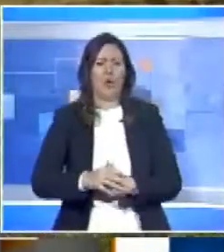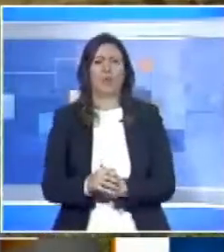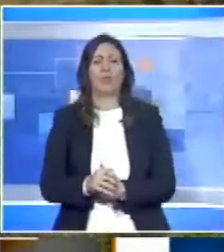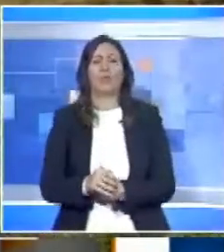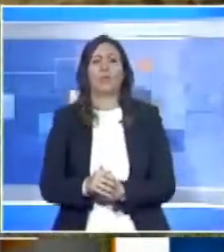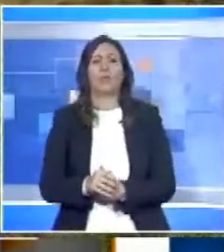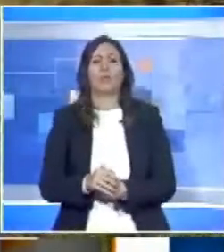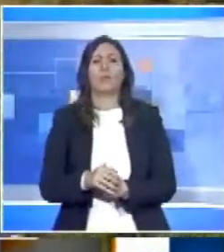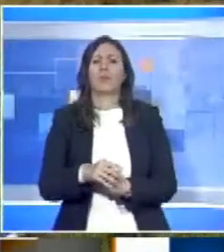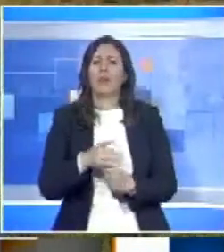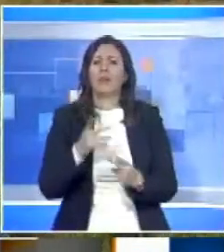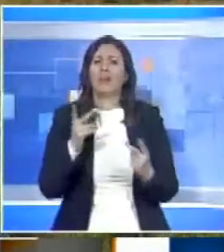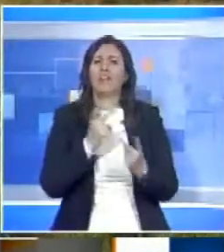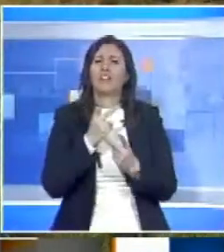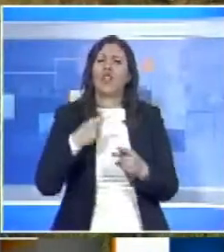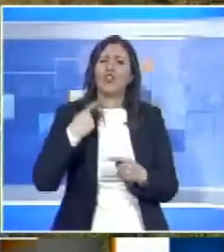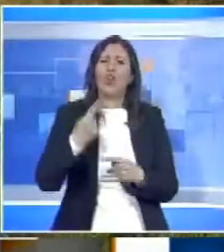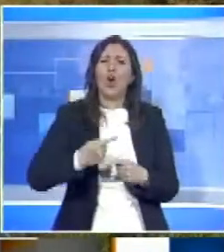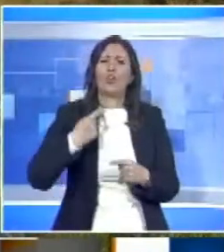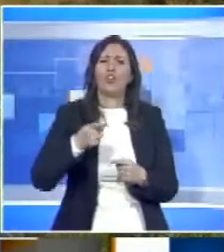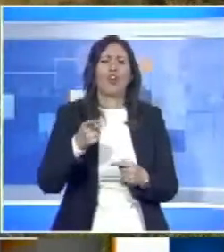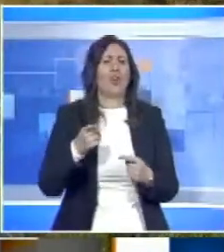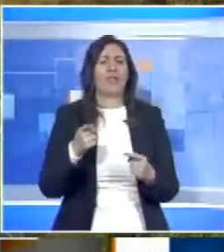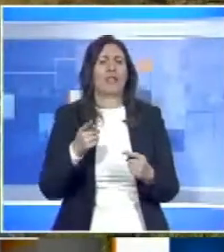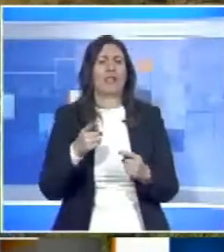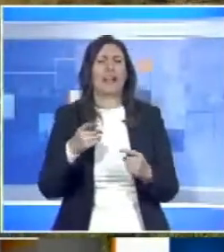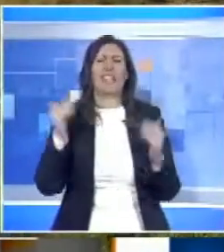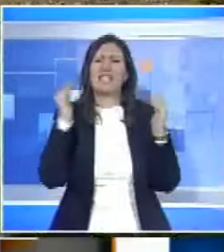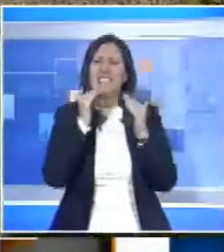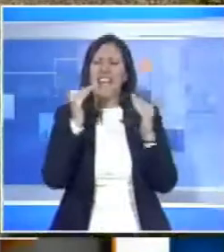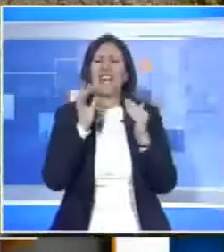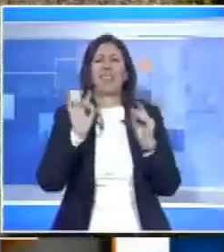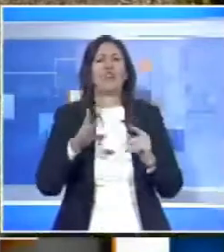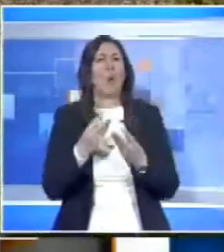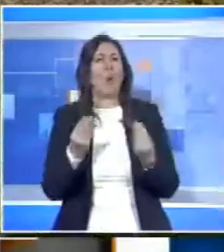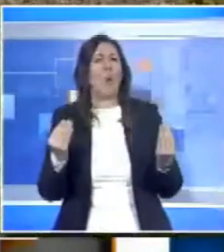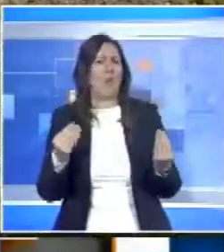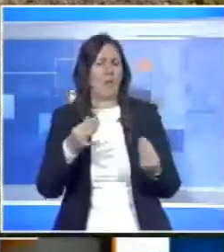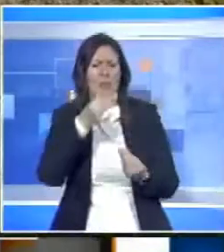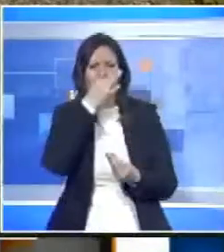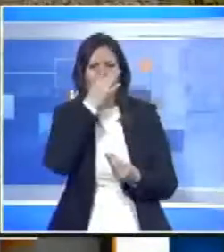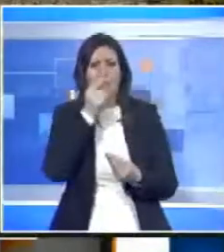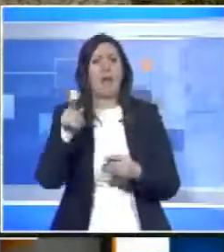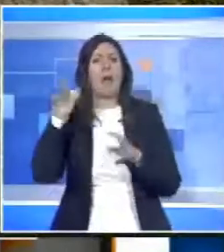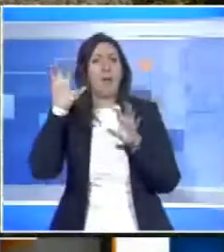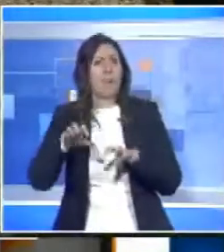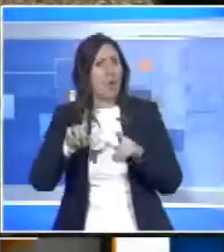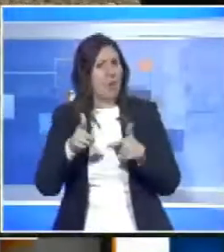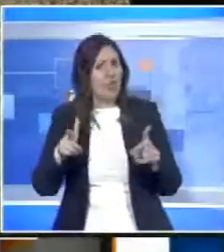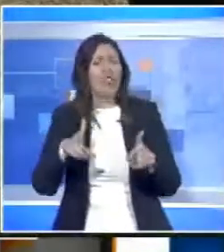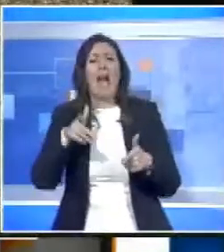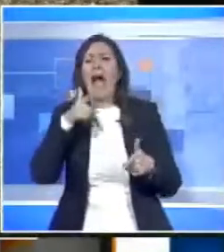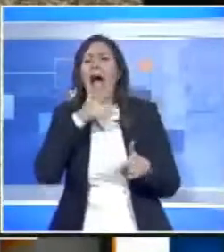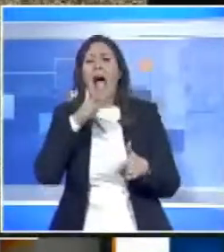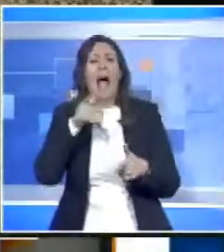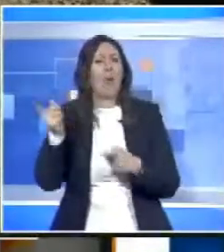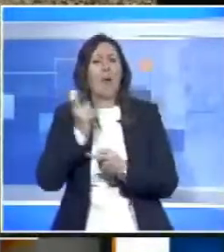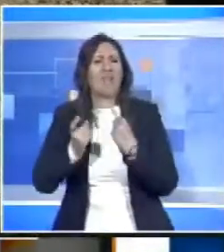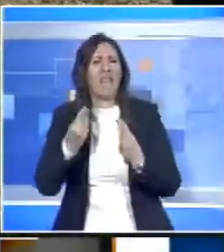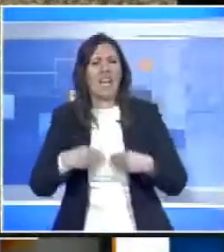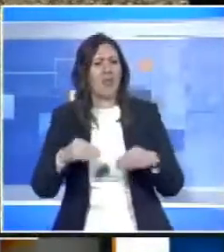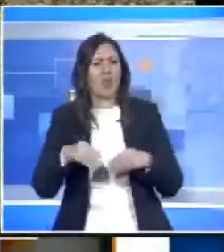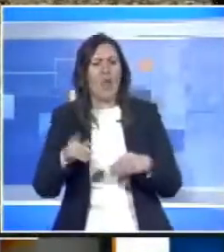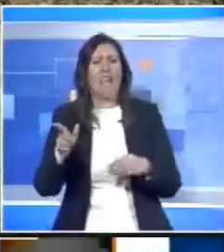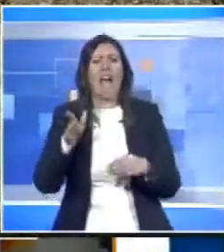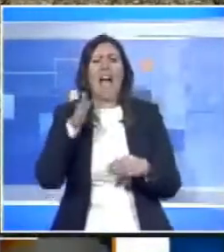In molti giorni è insopportabile, specie la sera quando c'è troppa umidità. Se non piove c'è tutta quell'acqua, da dove viene? Acqua